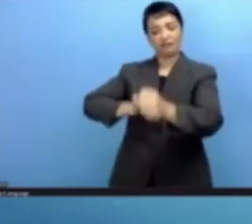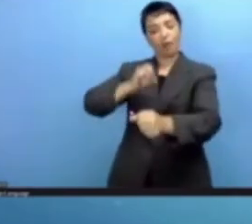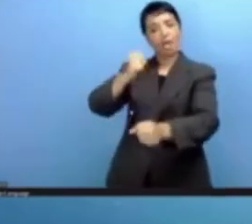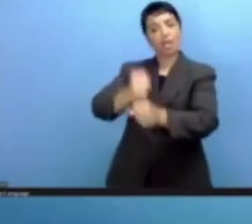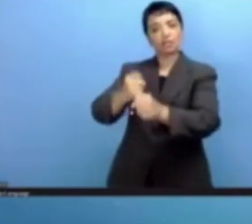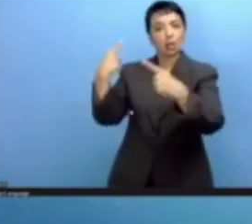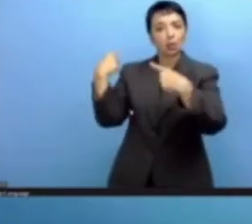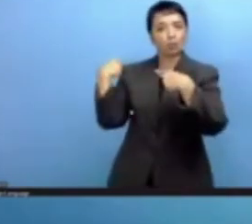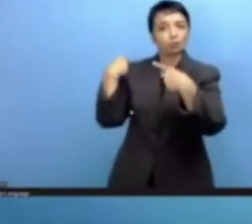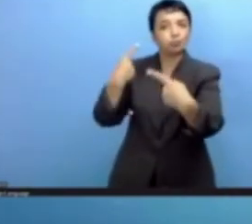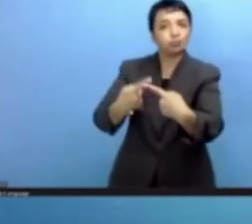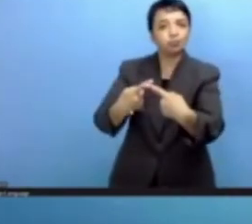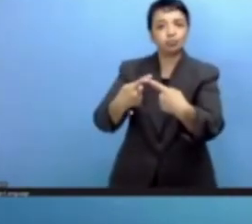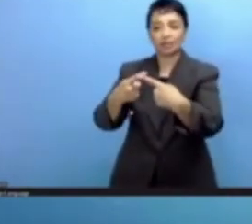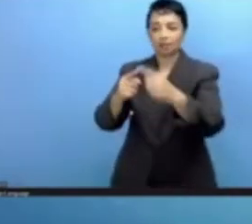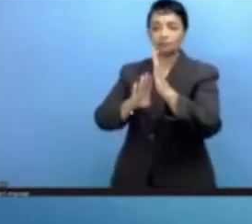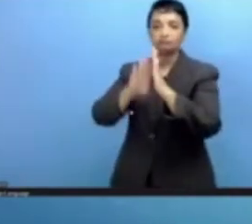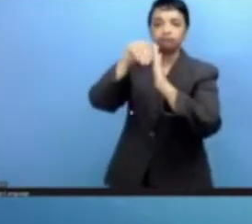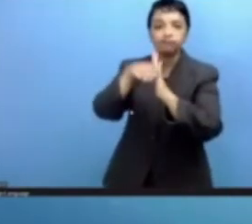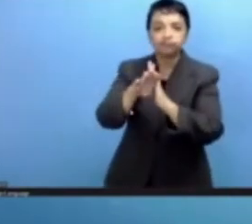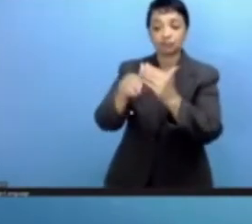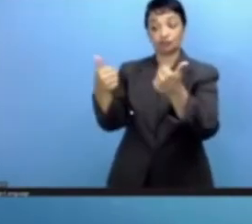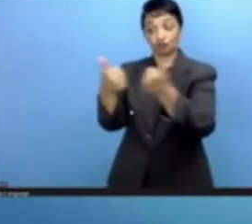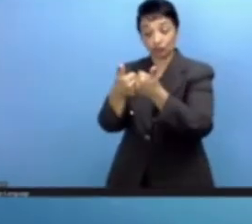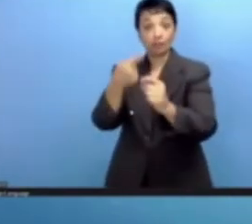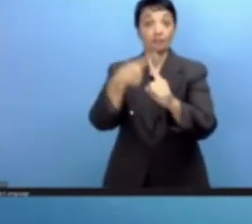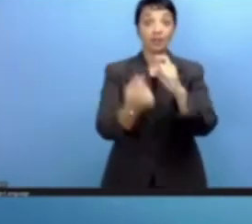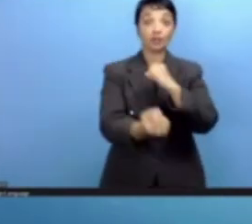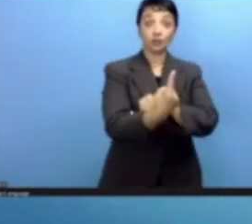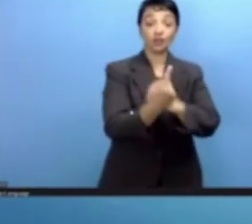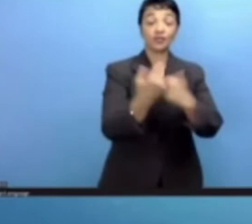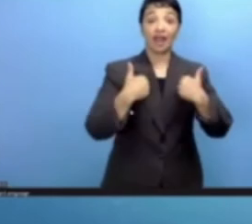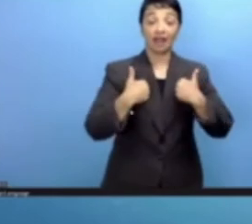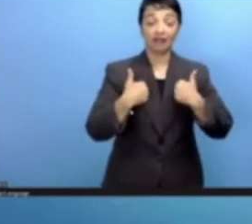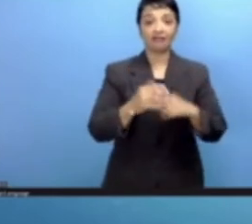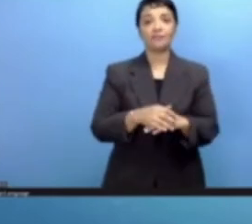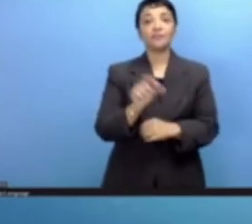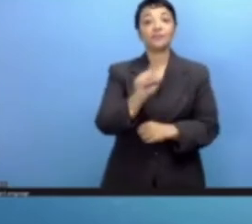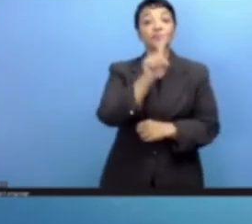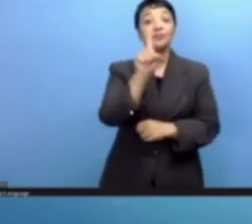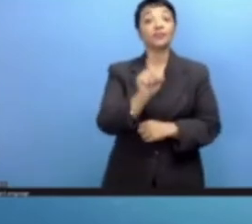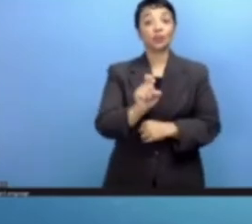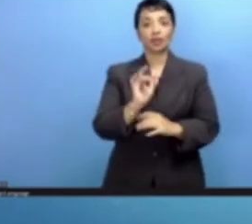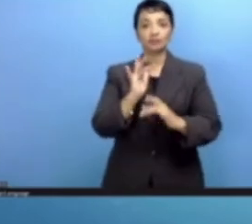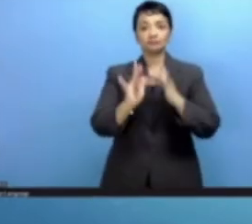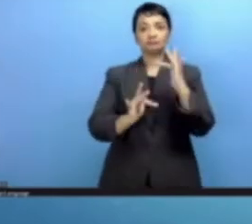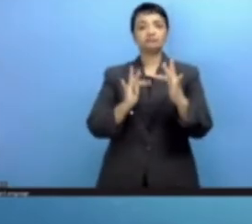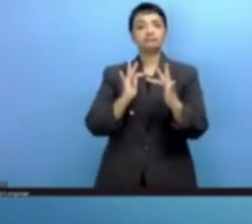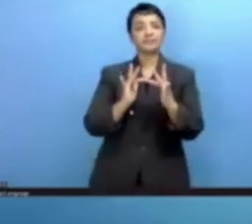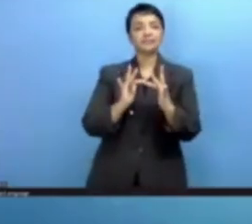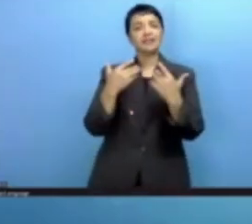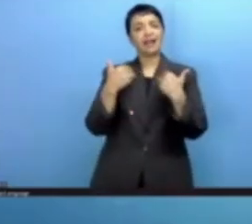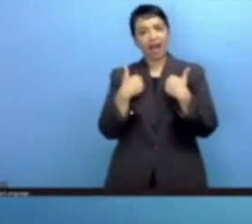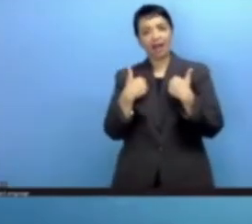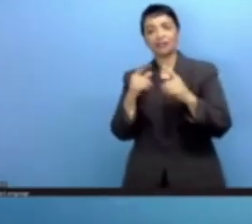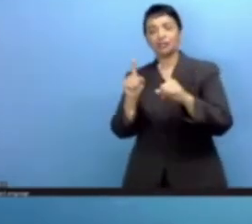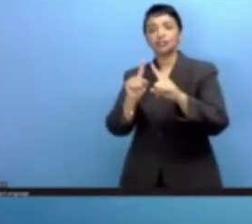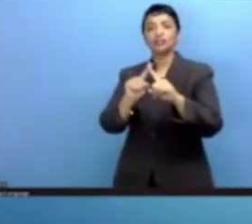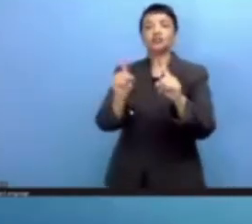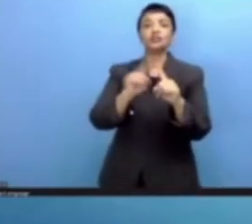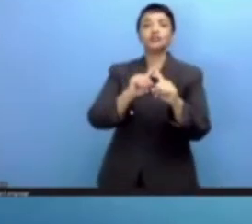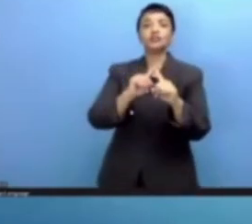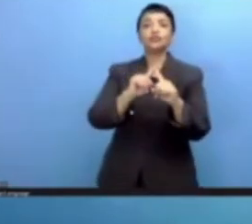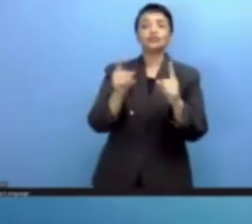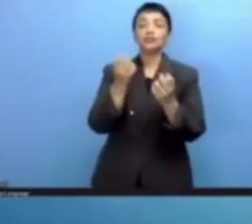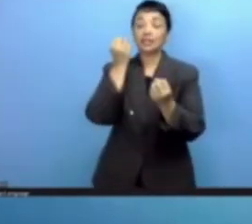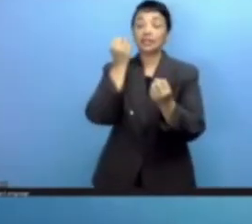الأعوام الأربعة المنصرمة مثلت الكثير من التحديات والفرص على سبيل المثال فإن الإنترنت قد دعم